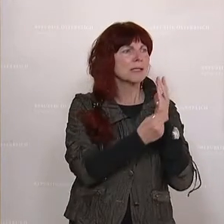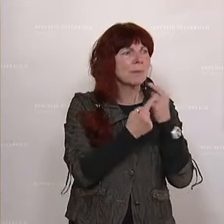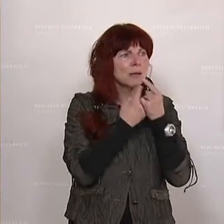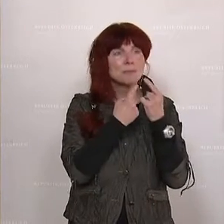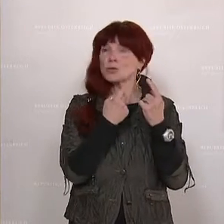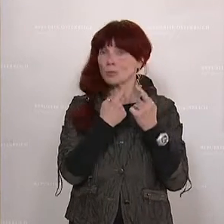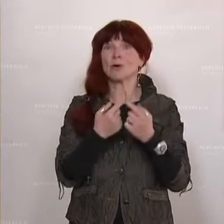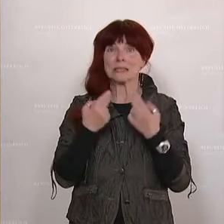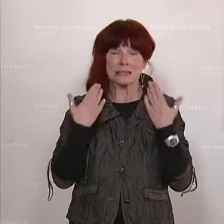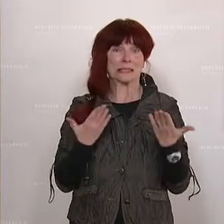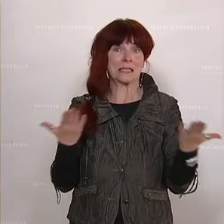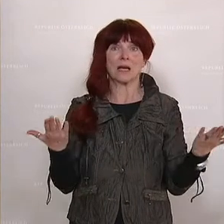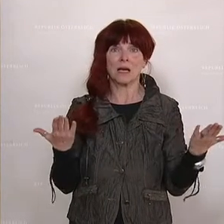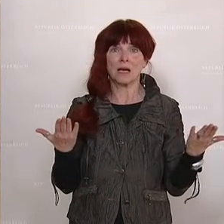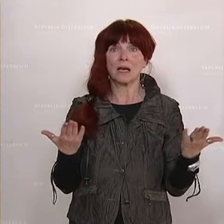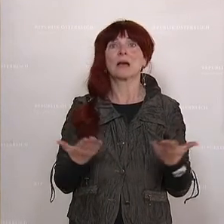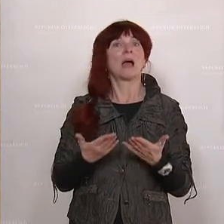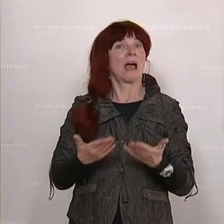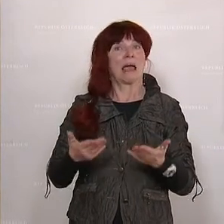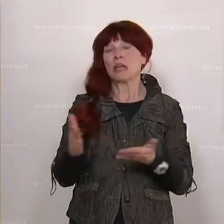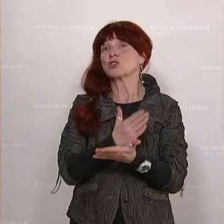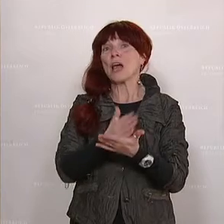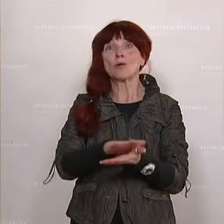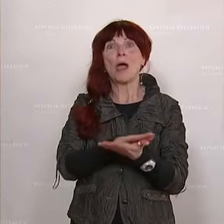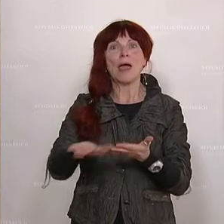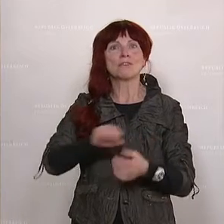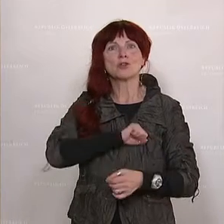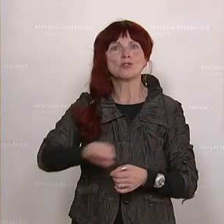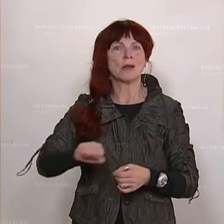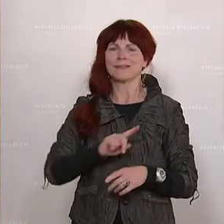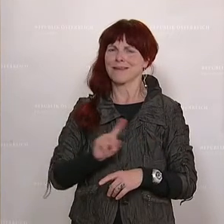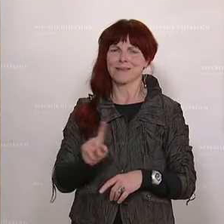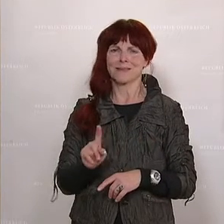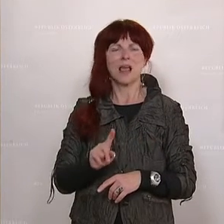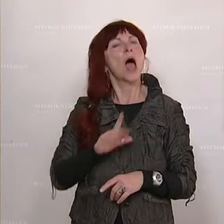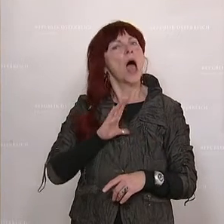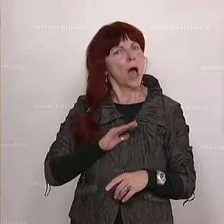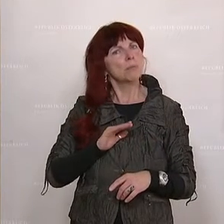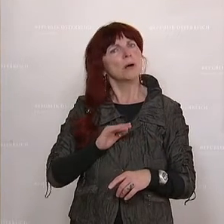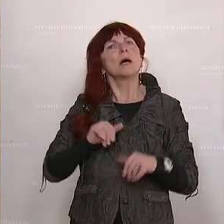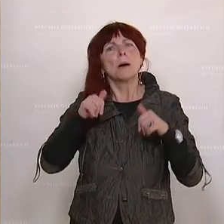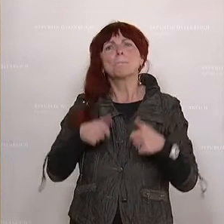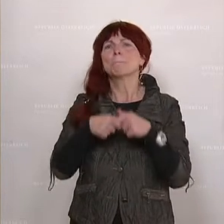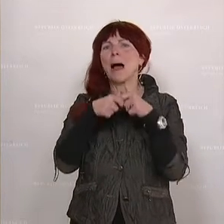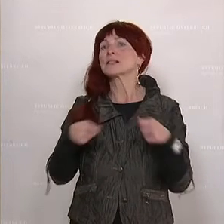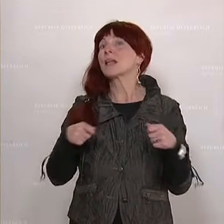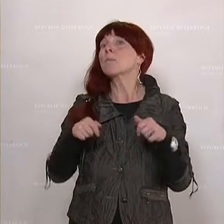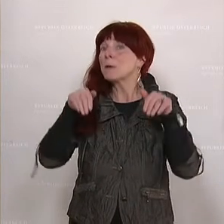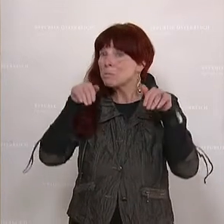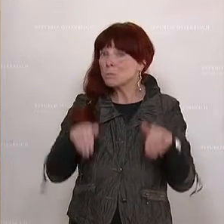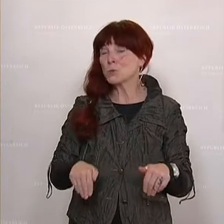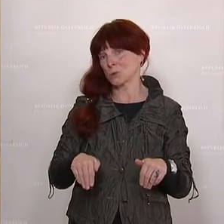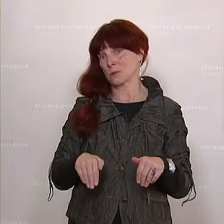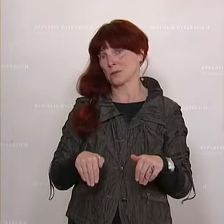war so. Keine Entscheidung war einfach in dieser Phase. Aber ich bin davon überzeugt, dass wir Maßnahmen setzen haben müssen, genauso wie in anderen